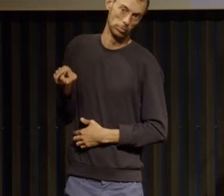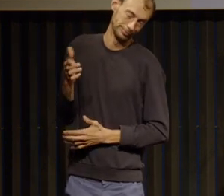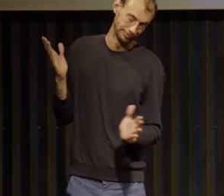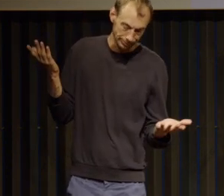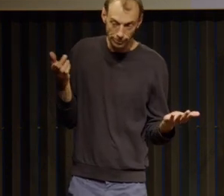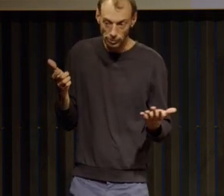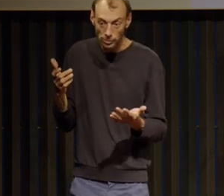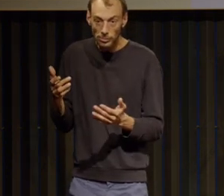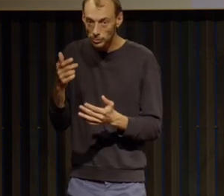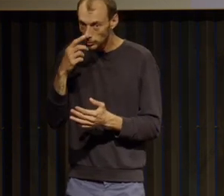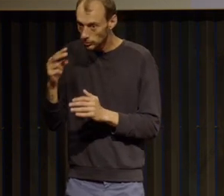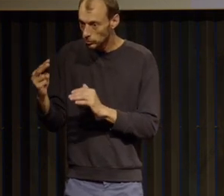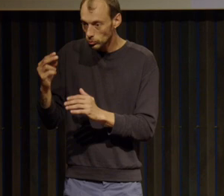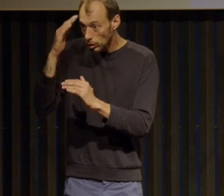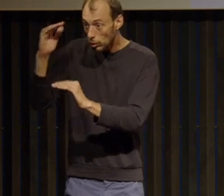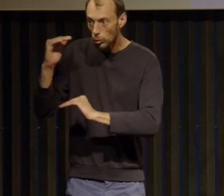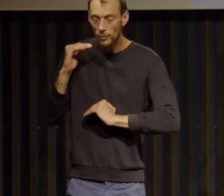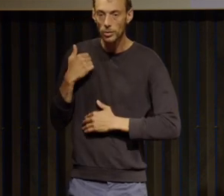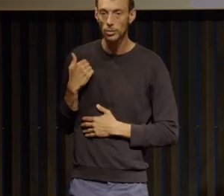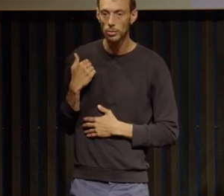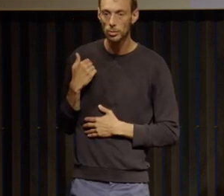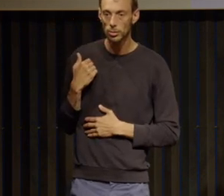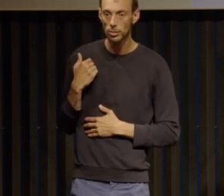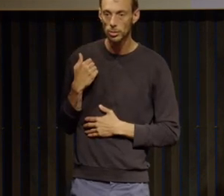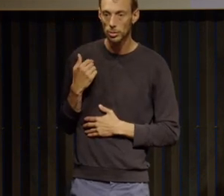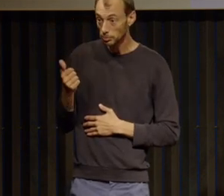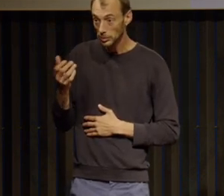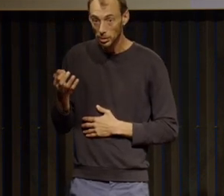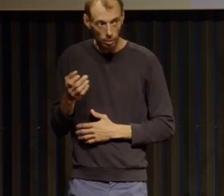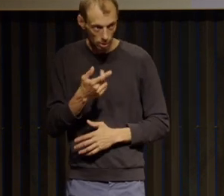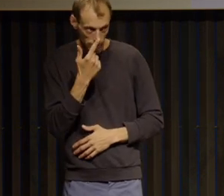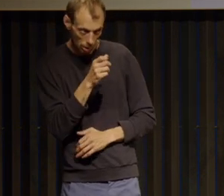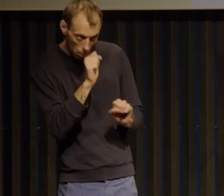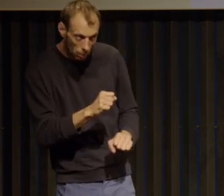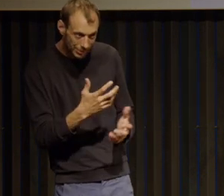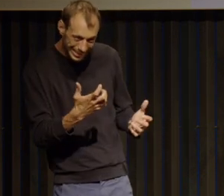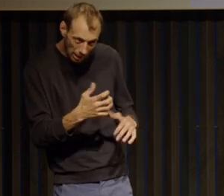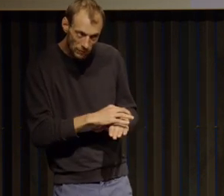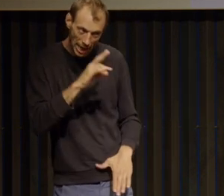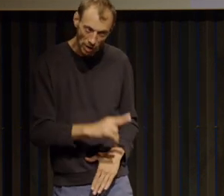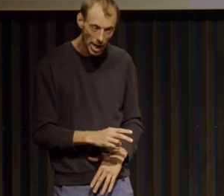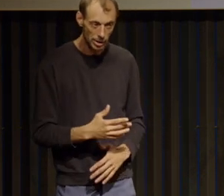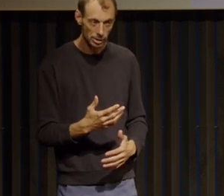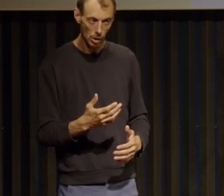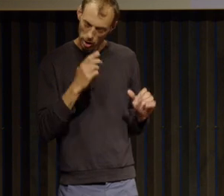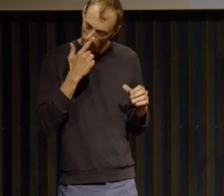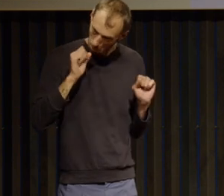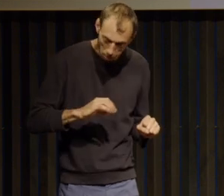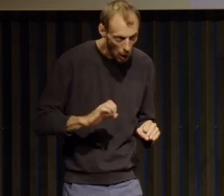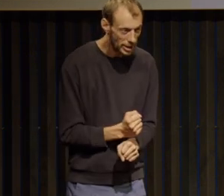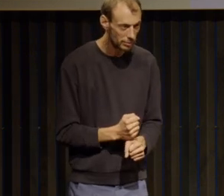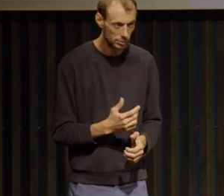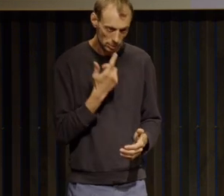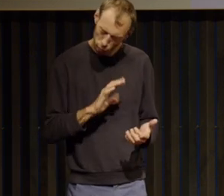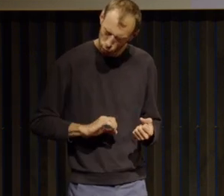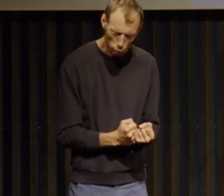ok je vois que tu as vraiment envie de guérir et je pense que tu peux y arriver et je crois en toi et tu avances et moi aussi je te soutiens en fait